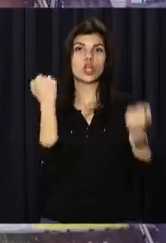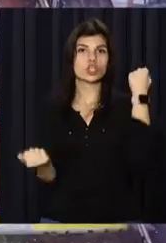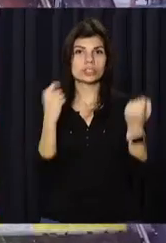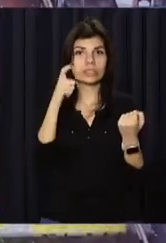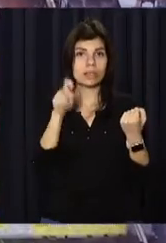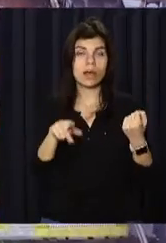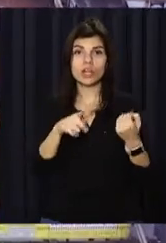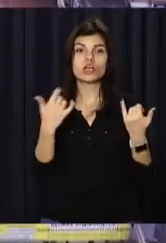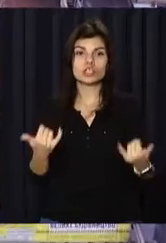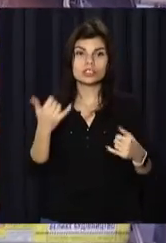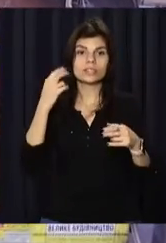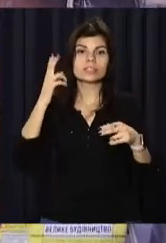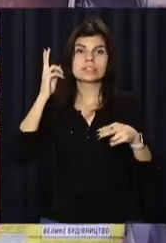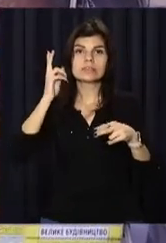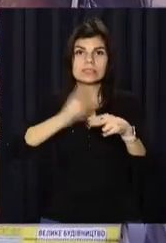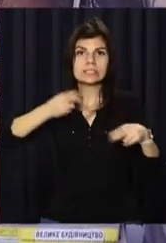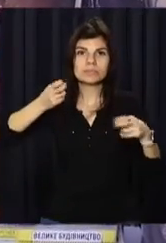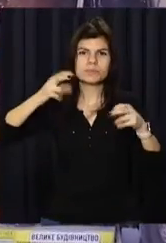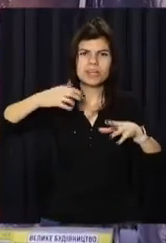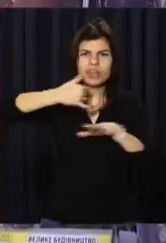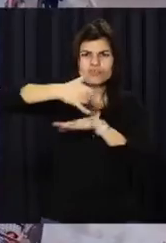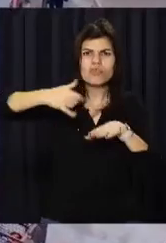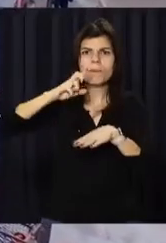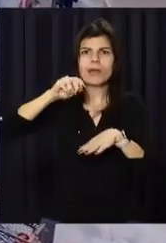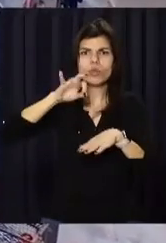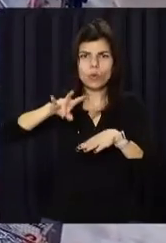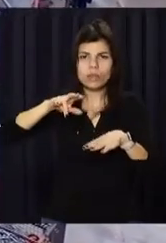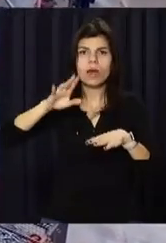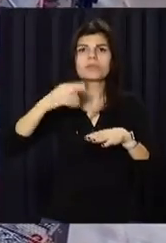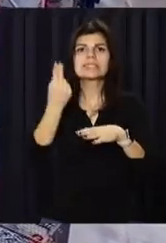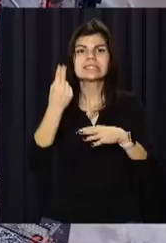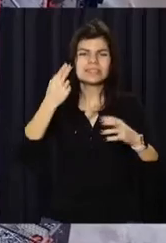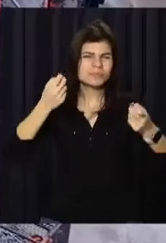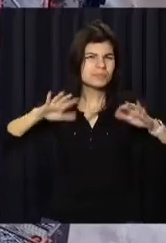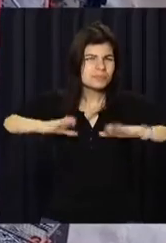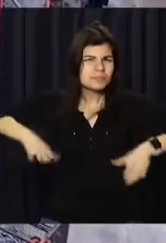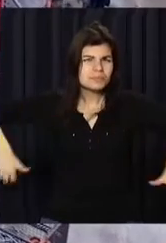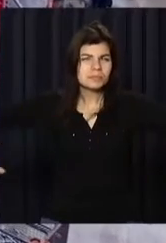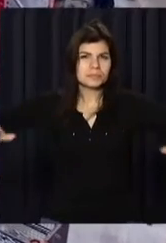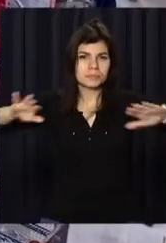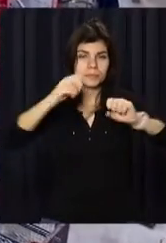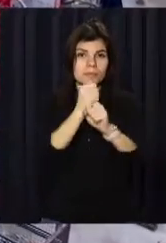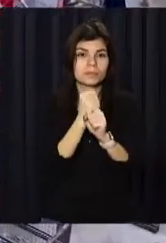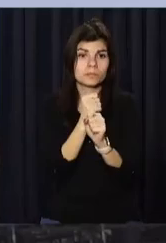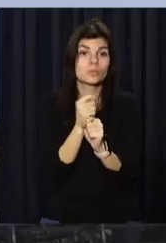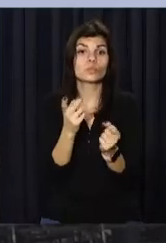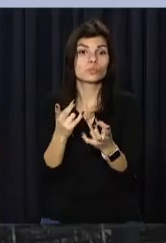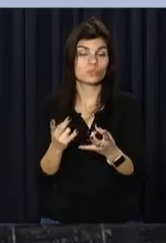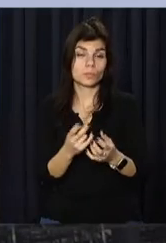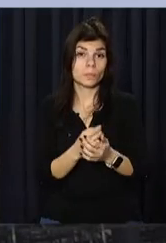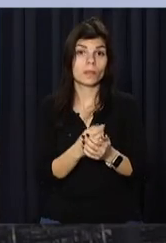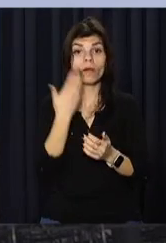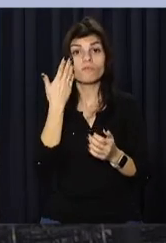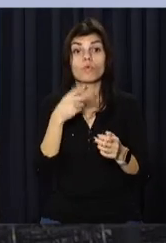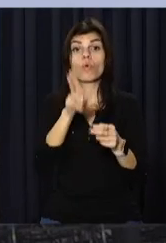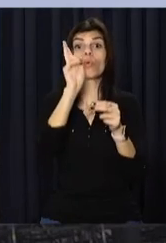підрядники заливають залізобетонний каркас поруди, на черзі цегляна кладка, упоряджувальні роботи та благоустрій території. Після